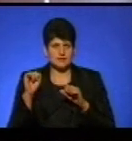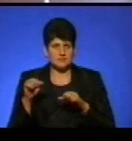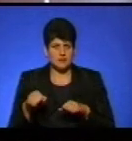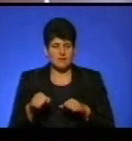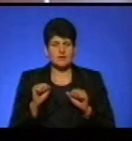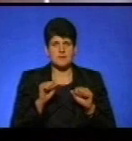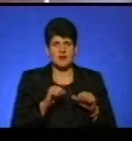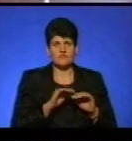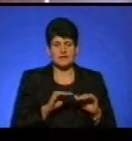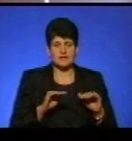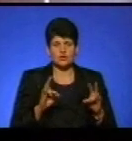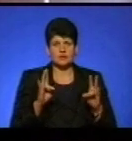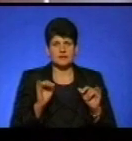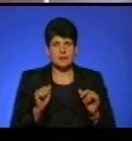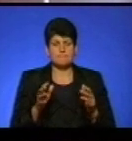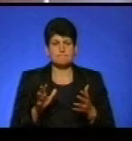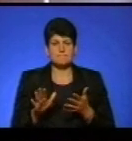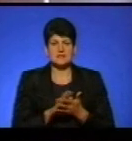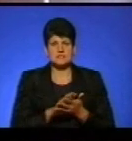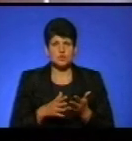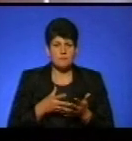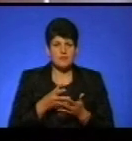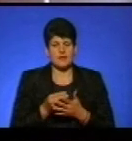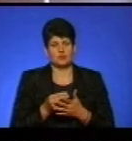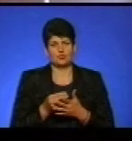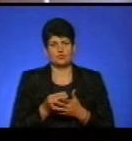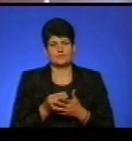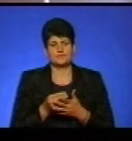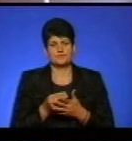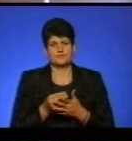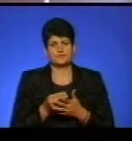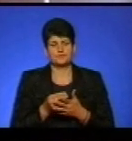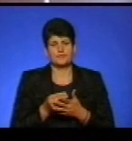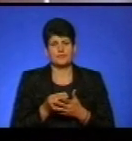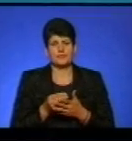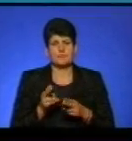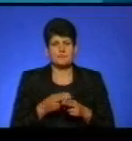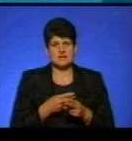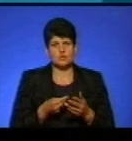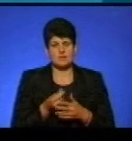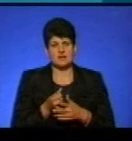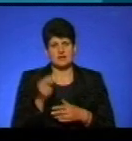діток на безуплатне дошкільне навчання.